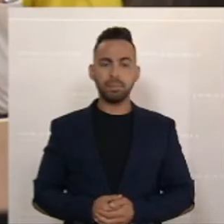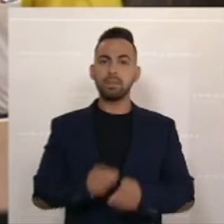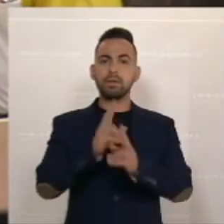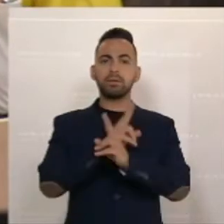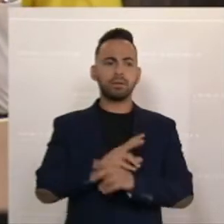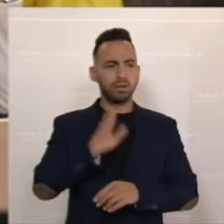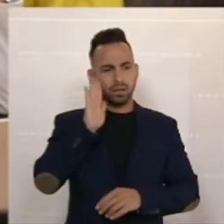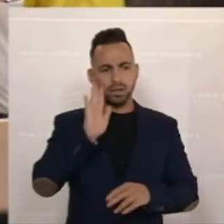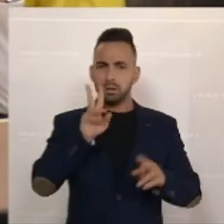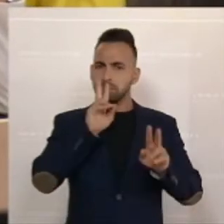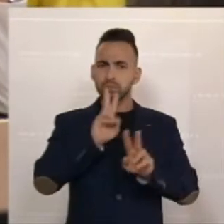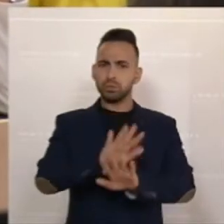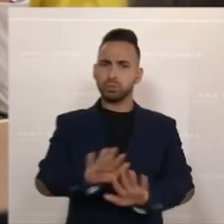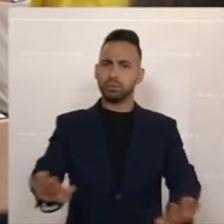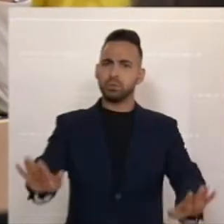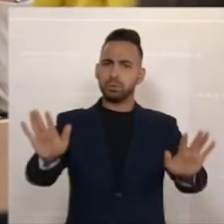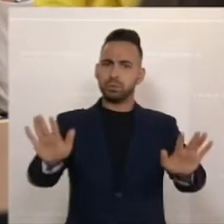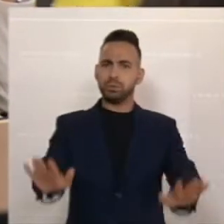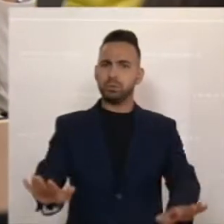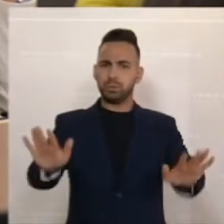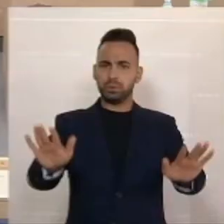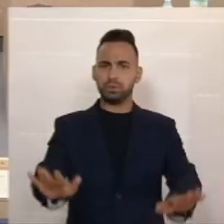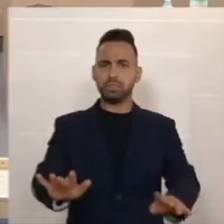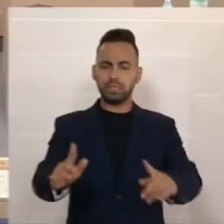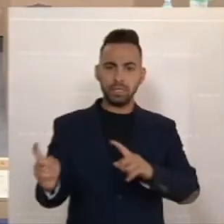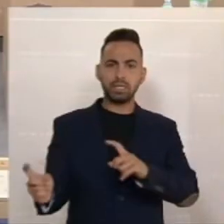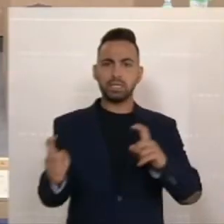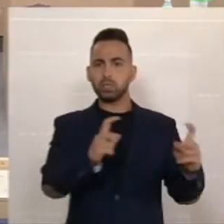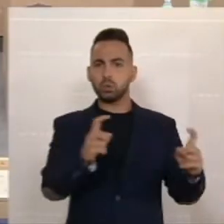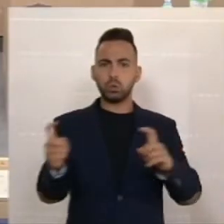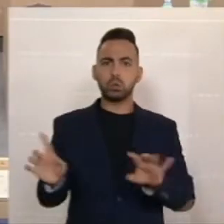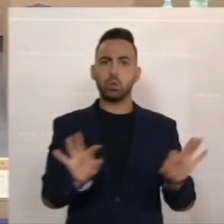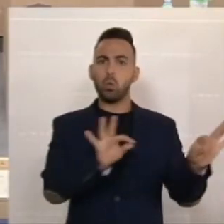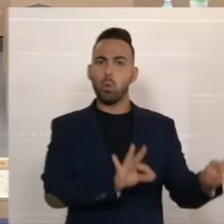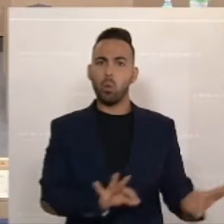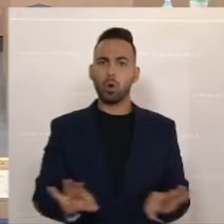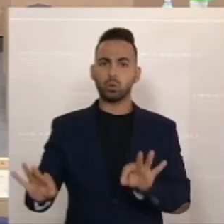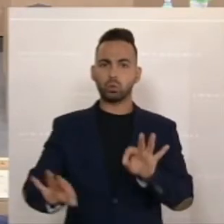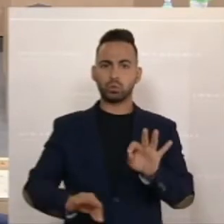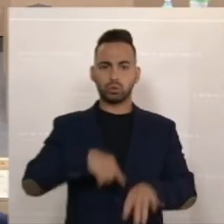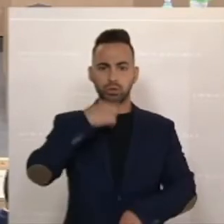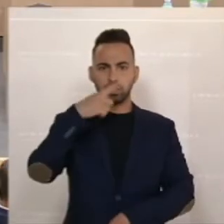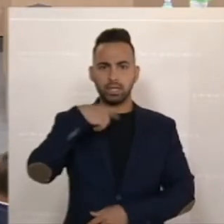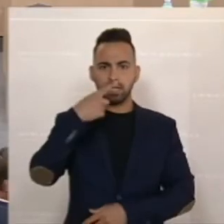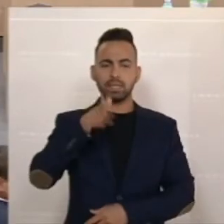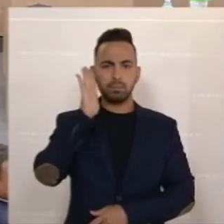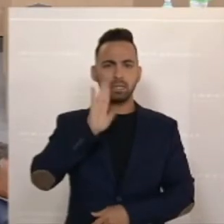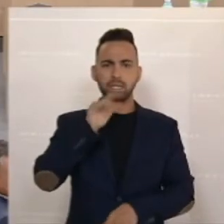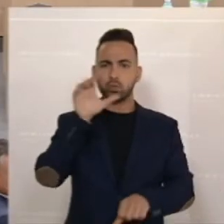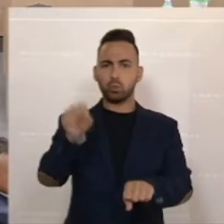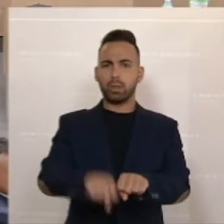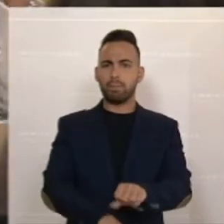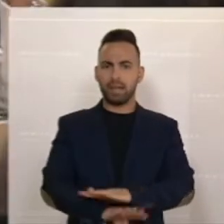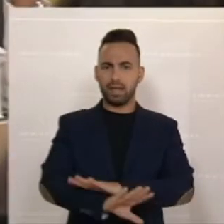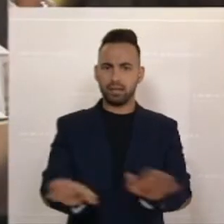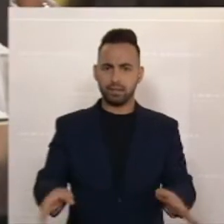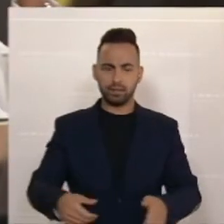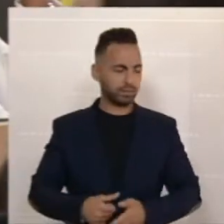Ich bitte, dass die Diskussion ordnungsgemäß abgeführt werden kann, den Redner nicht zu unterbrechen. Bitte.